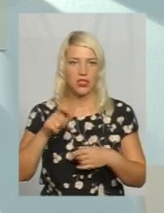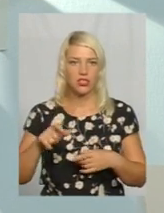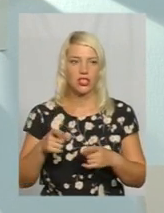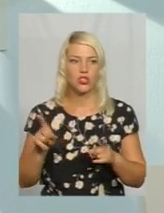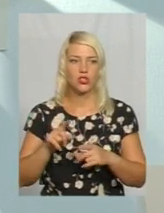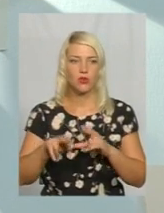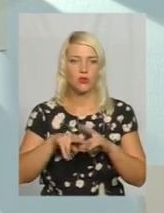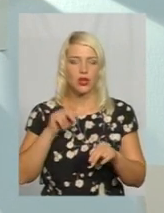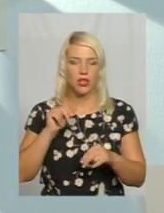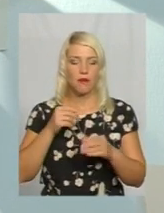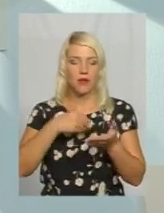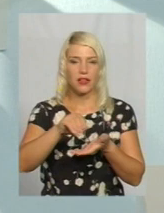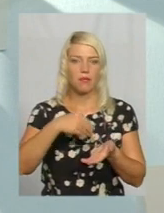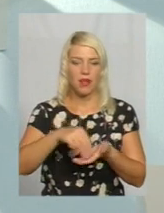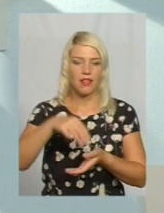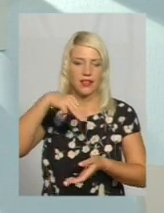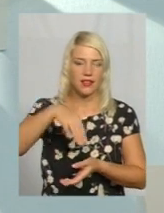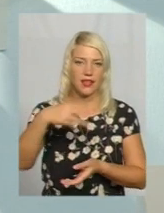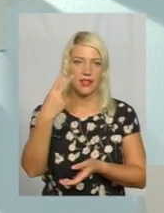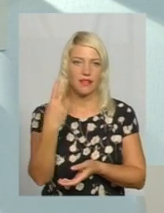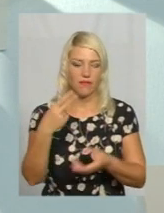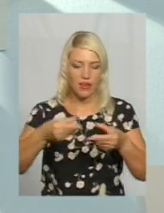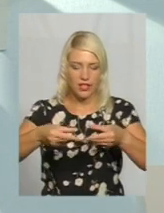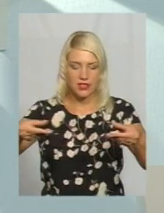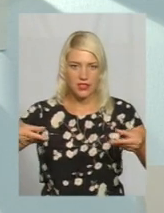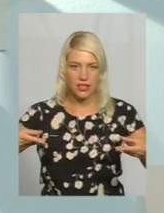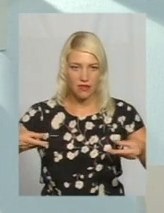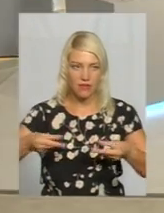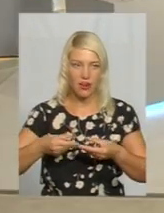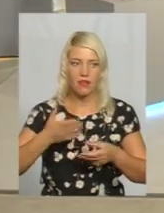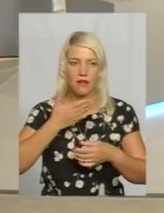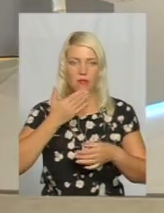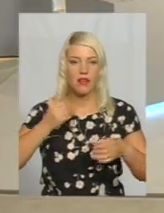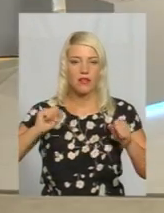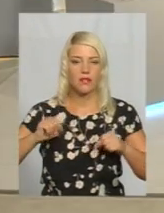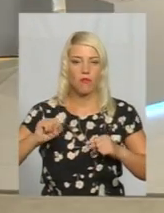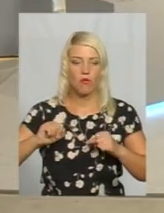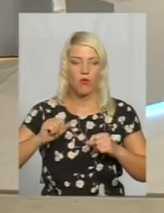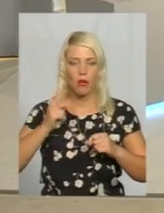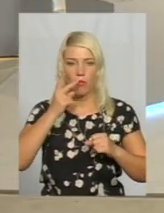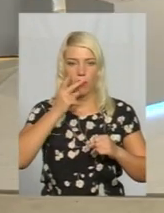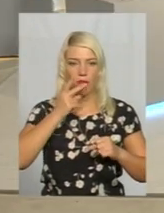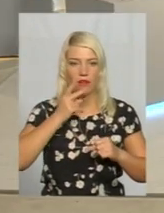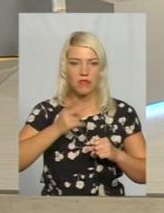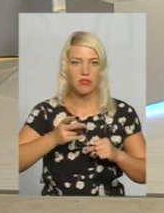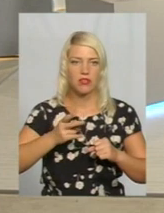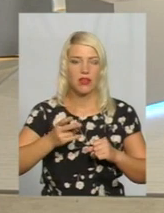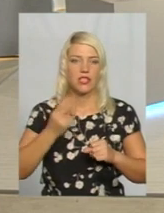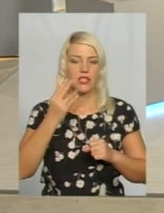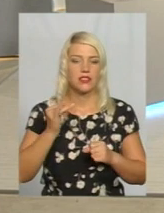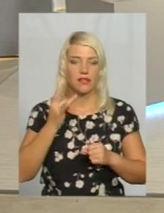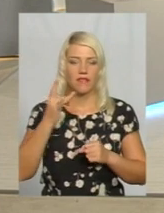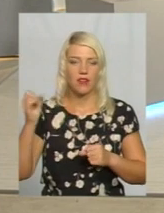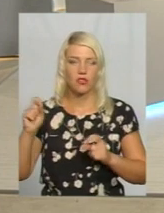Т2, але у нас немає змоги подивитися цифрове телебачення, тому що немає достатньо хорошого сигналу.